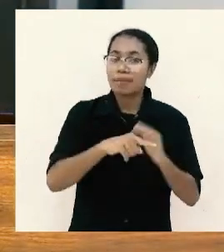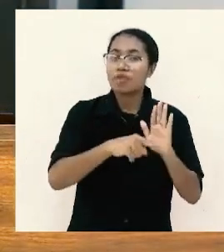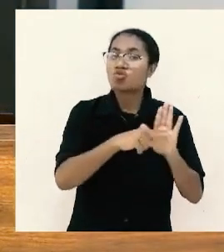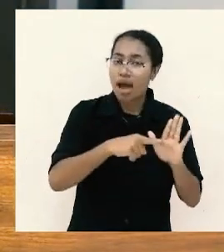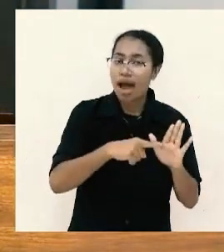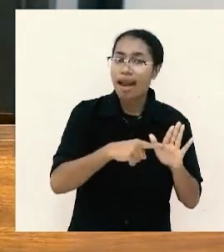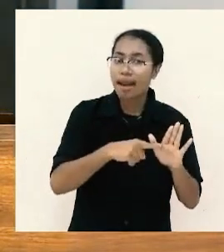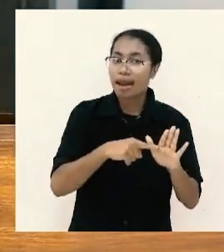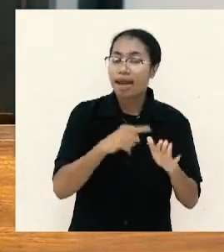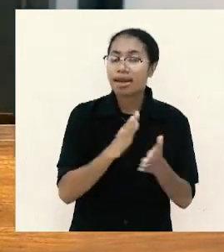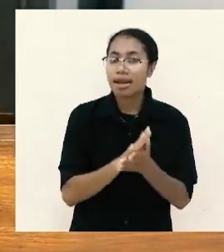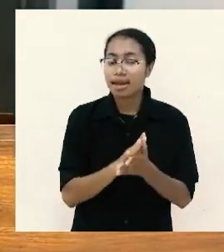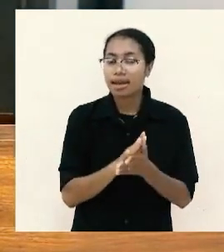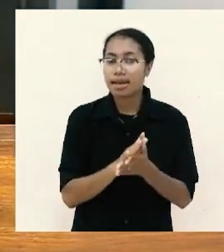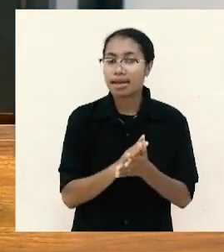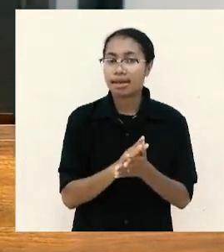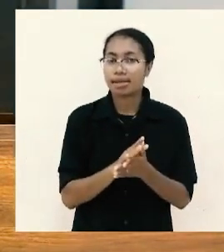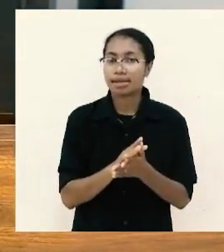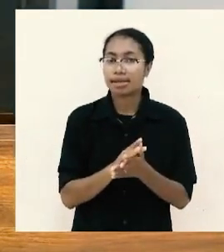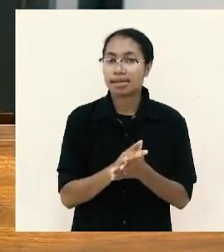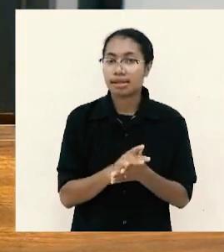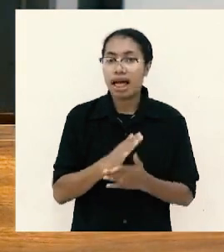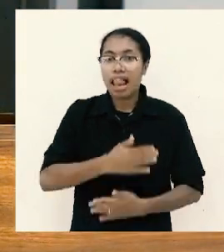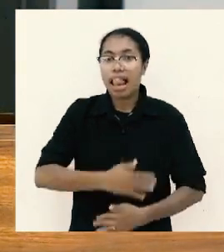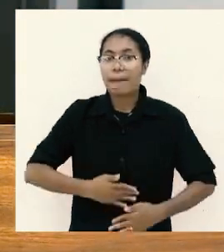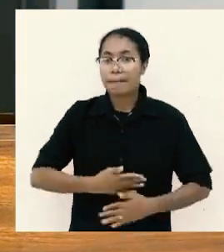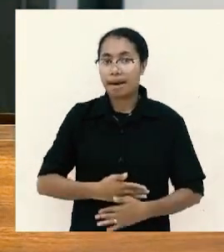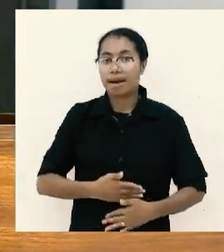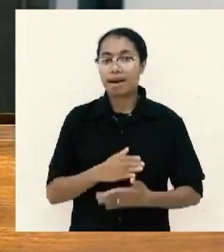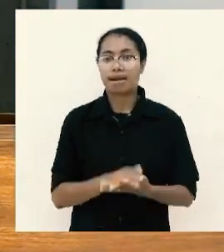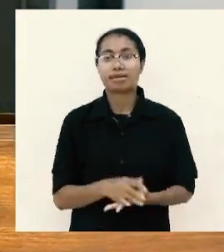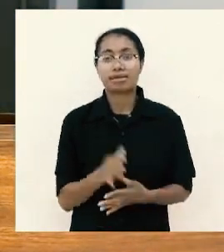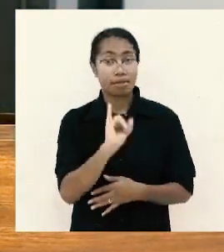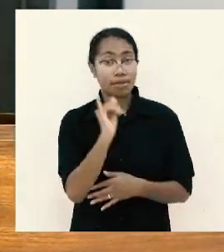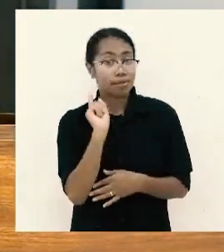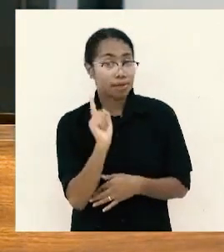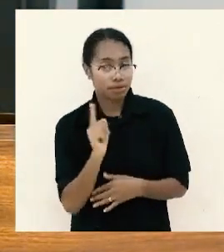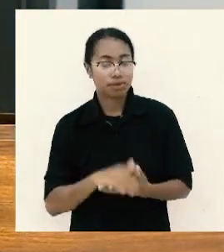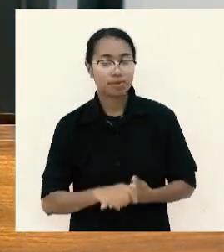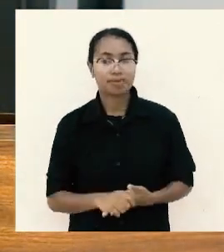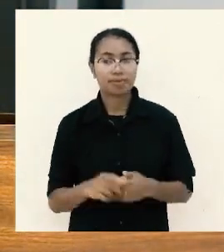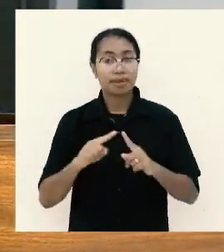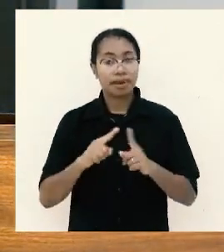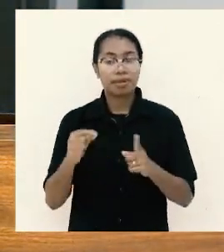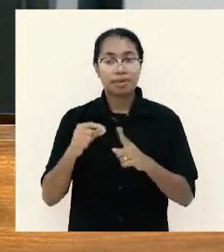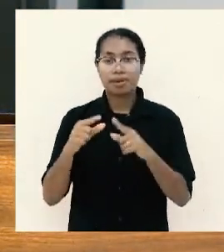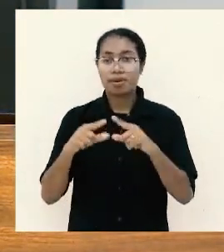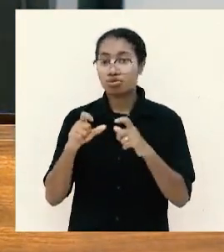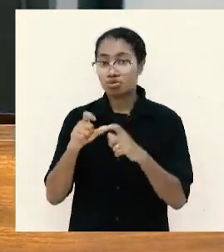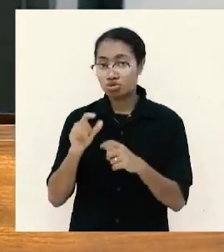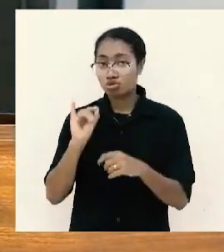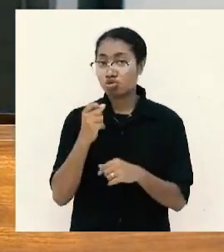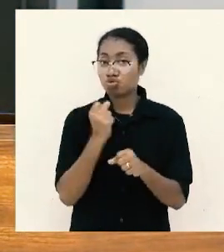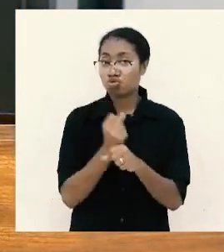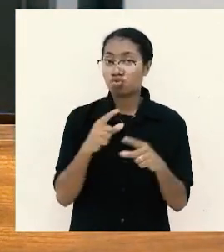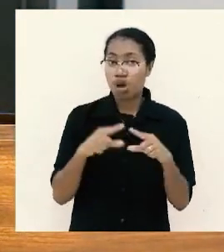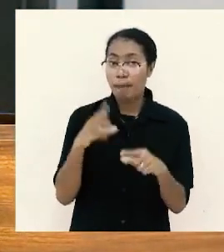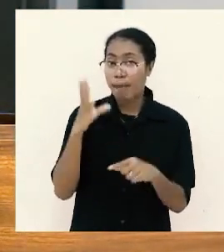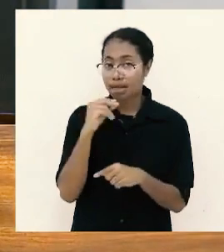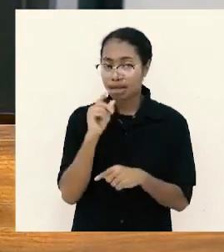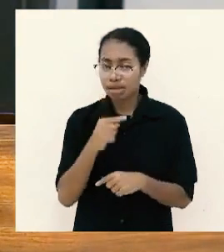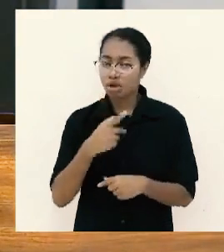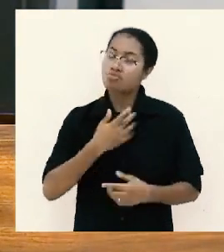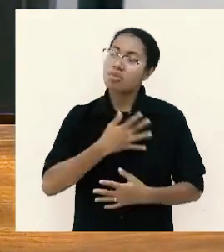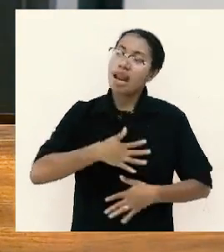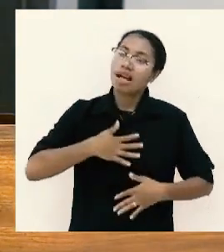dan lapar tapi paulus juga bilang begini bahwa saya juga merasa